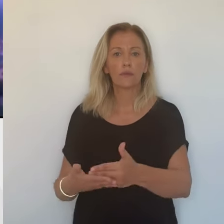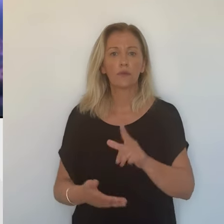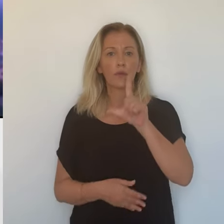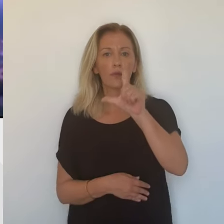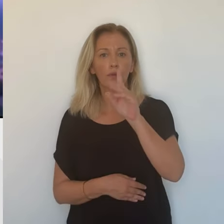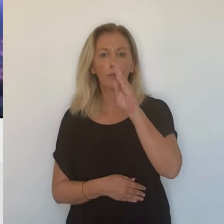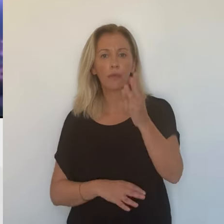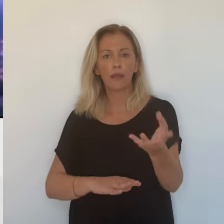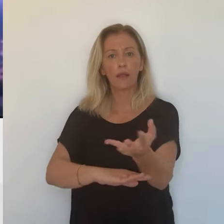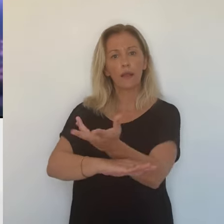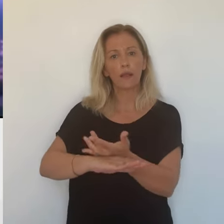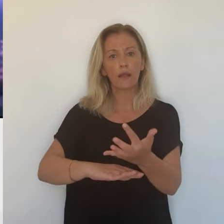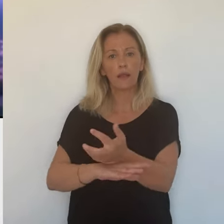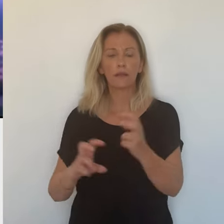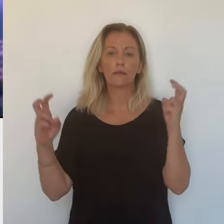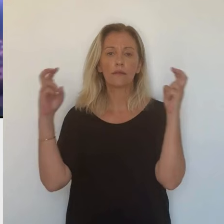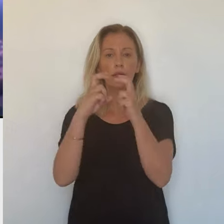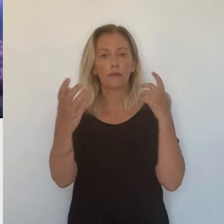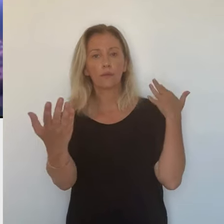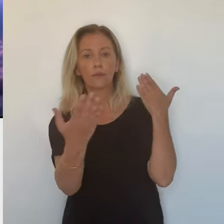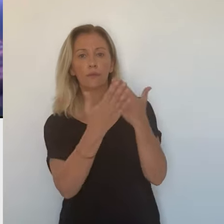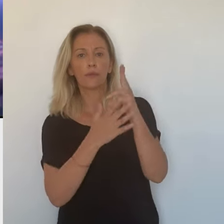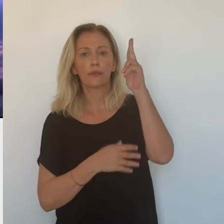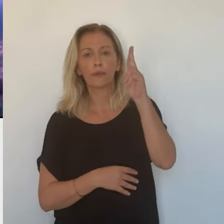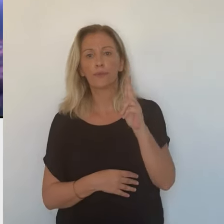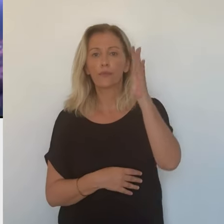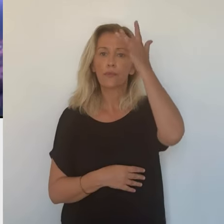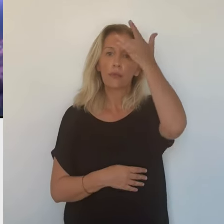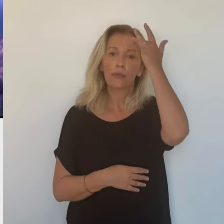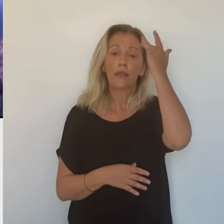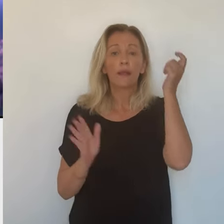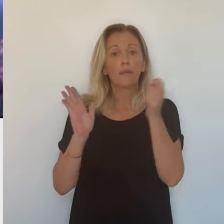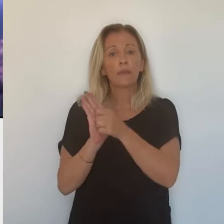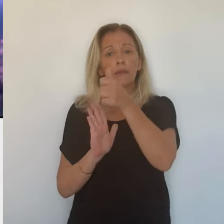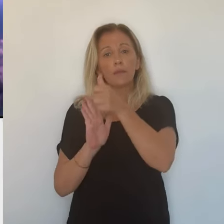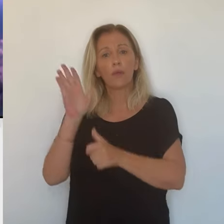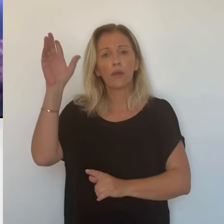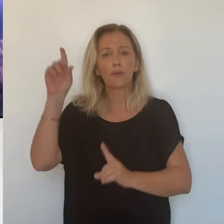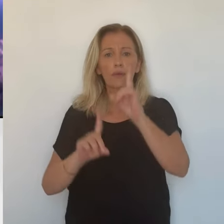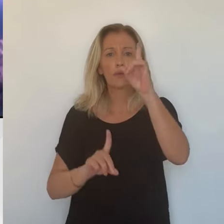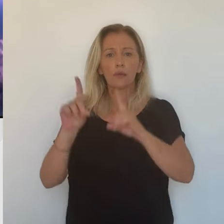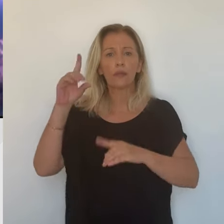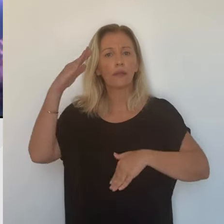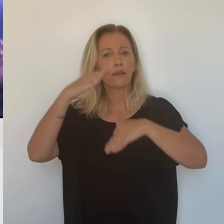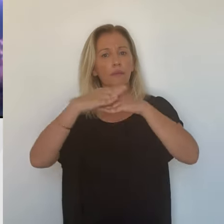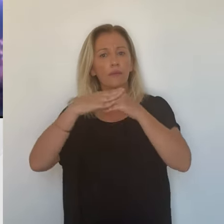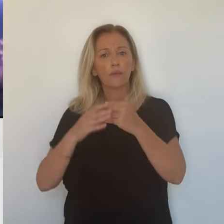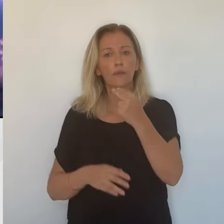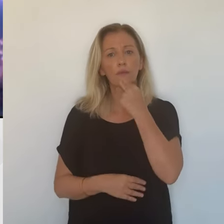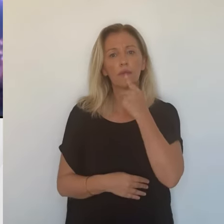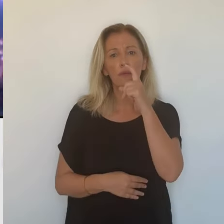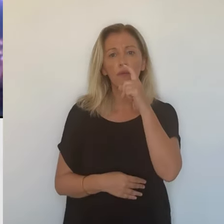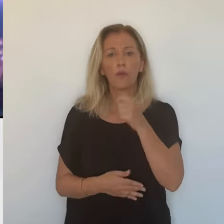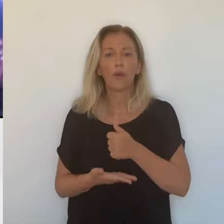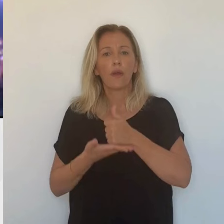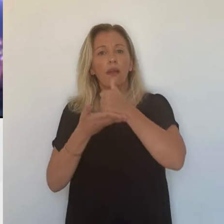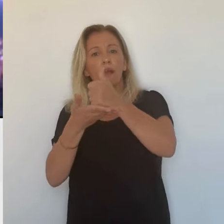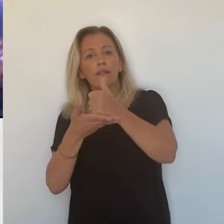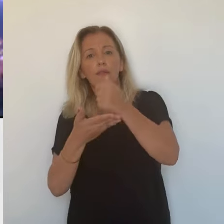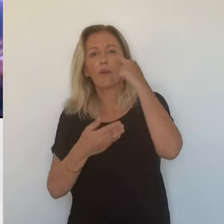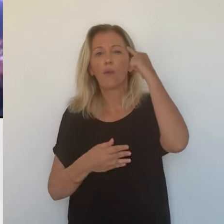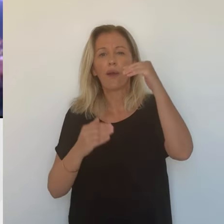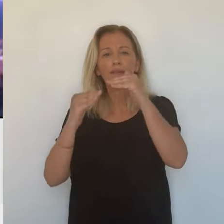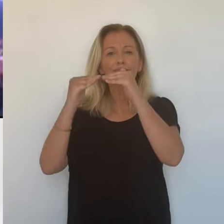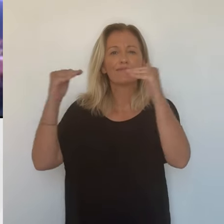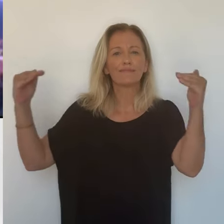département est en alerte sécheresse depuis le début de l'été. Des restrictions d'utilisation avaient été prises en juillet. Elles permettent de stabiliser la situation mais